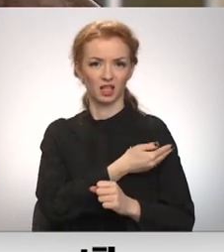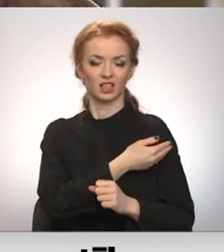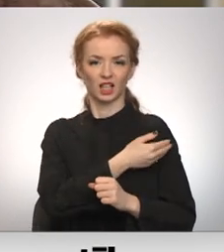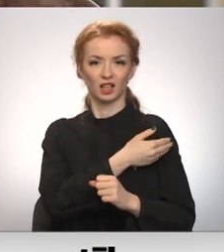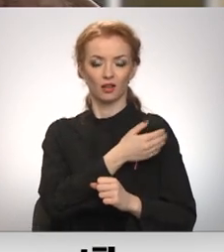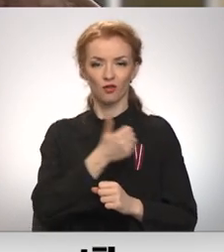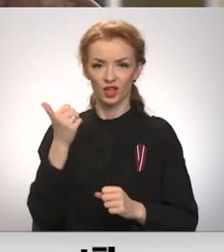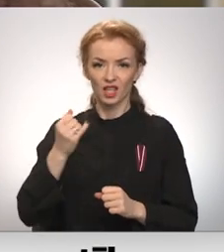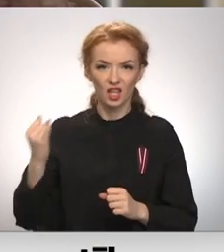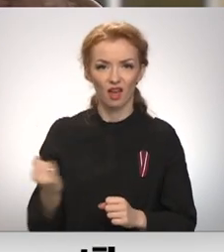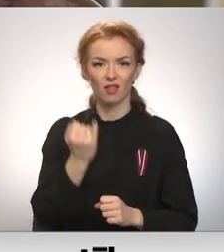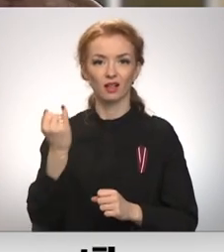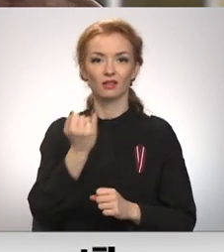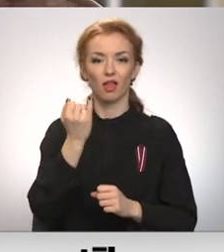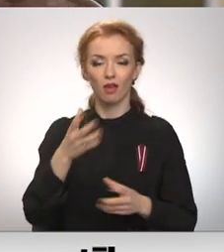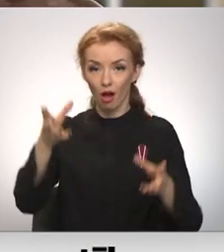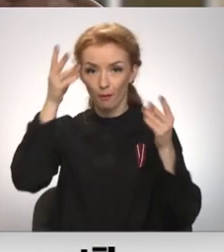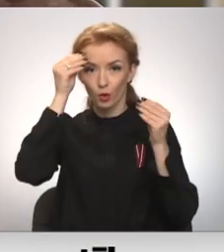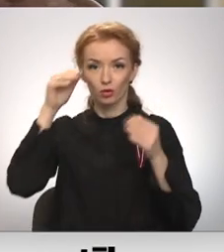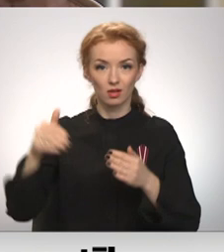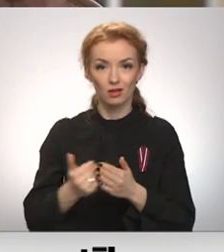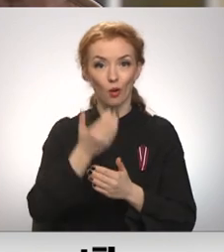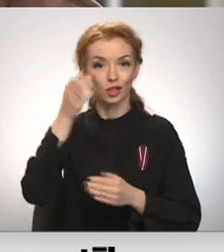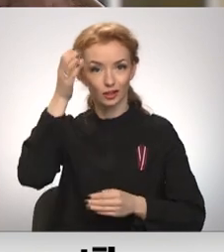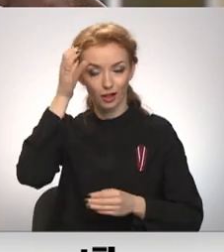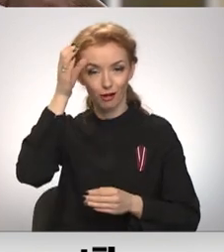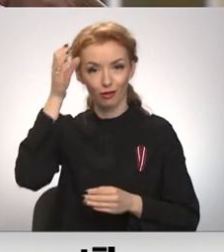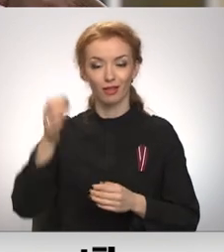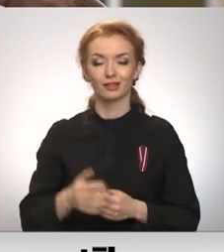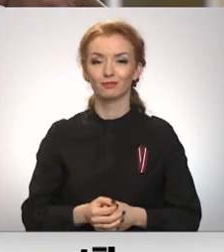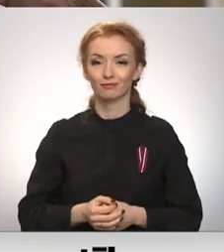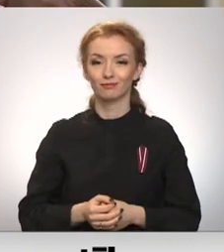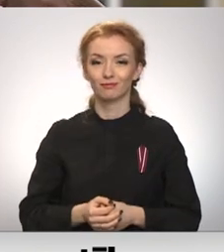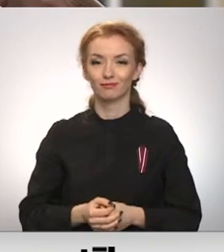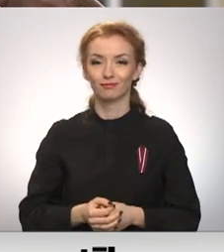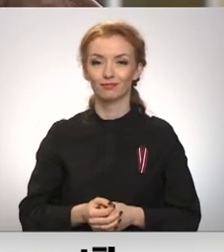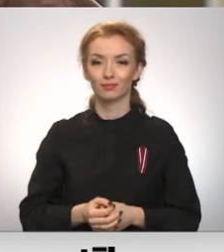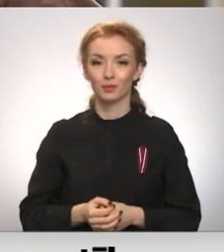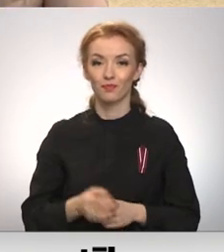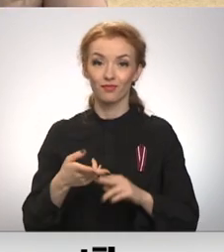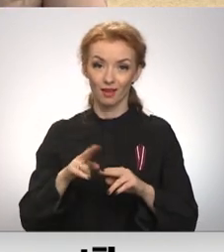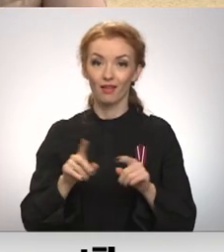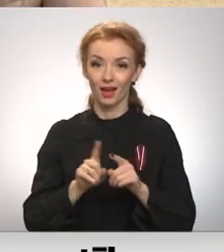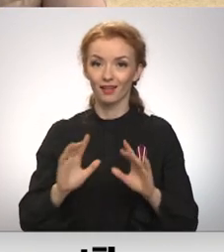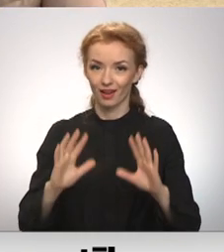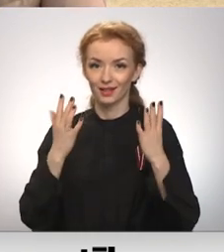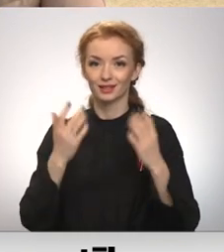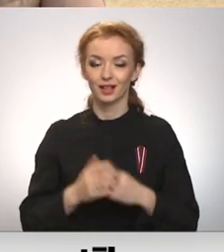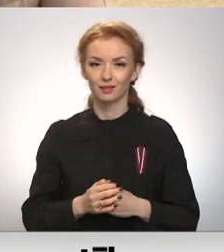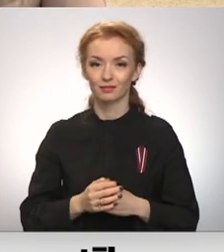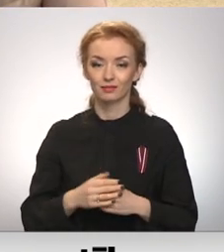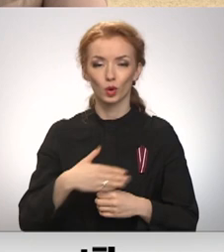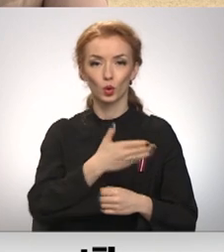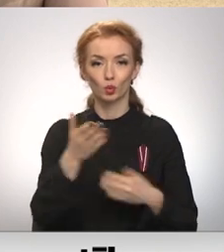Tie ir ieinteresēti apgūt jaunas zinības un tad arī izdodas. Jums dzīvi